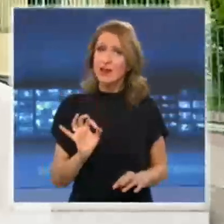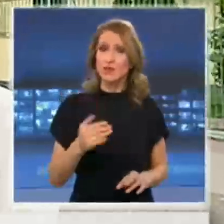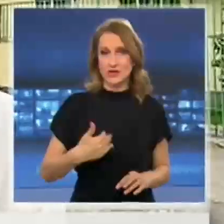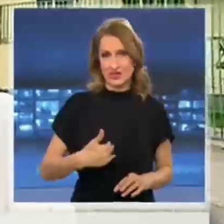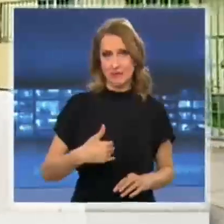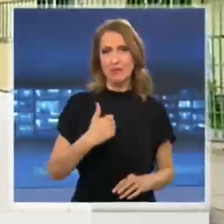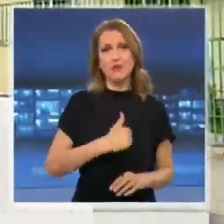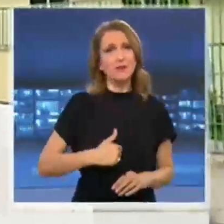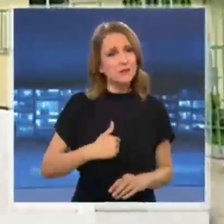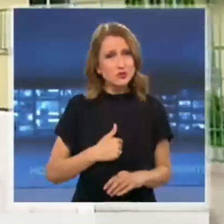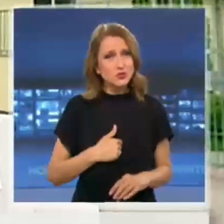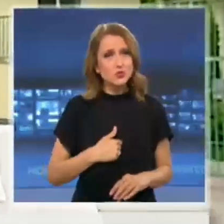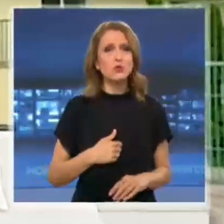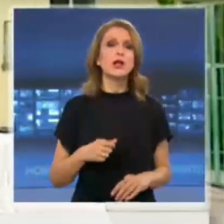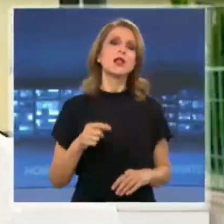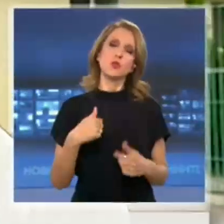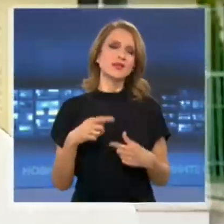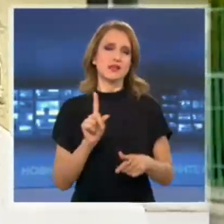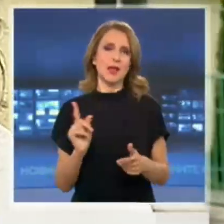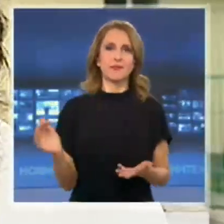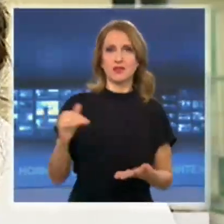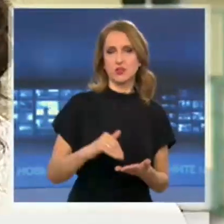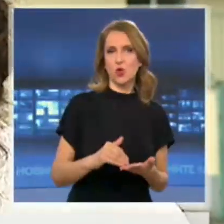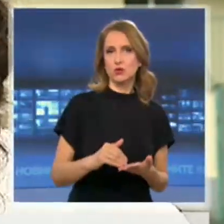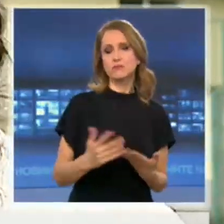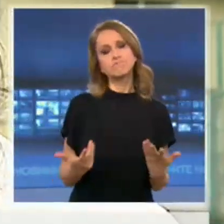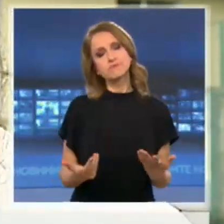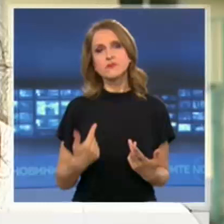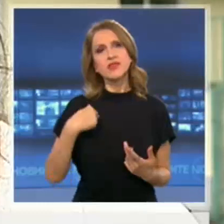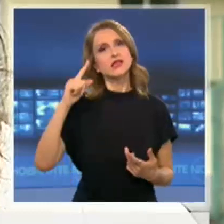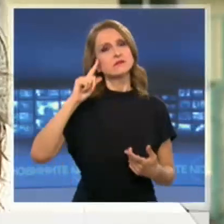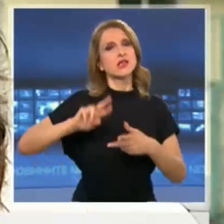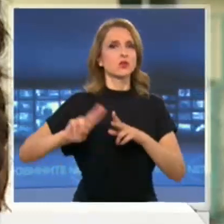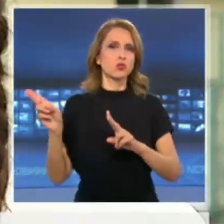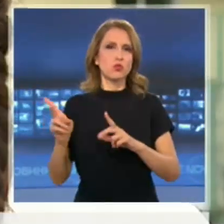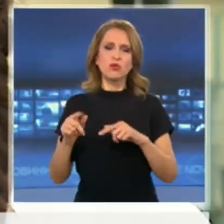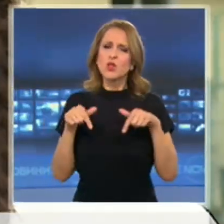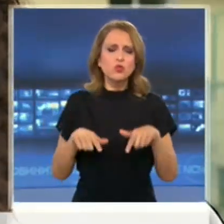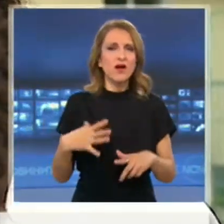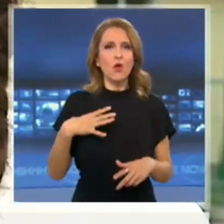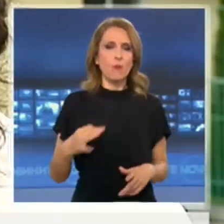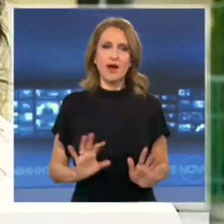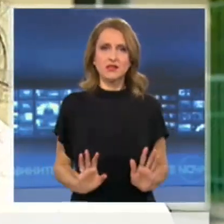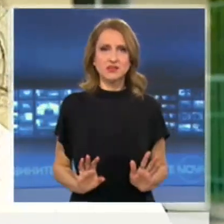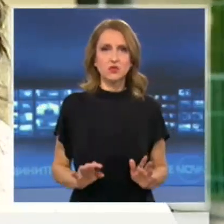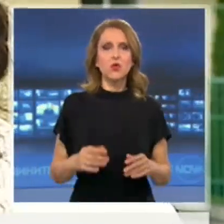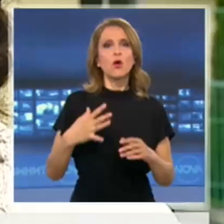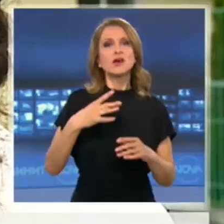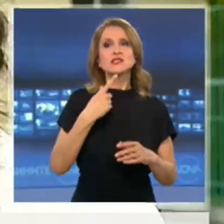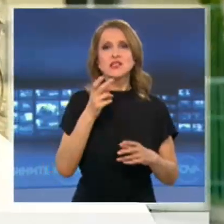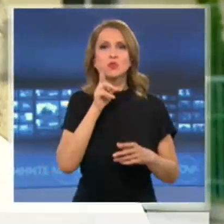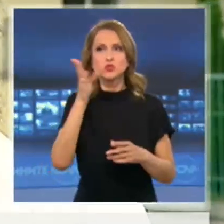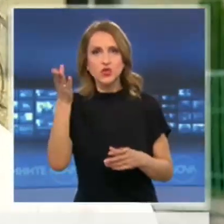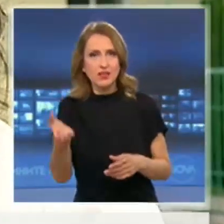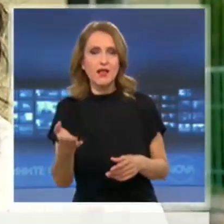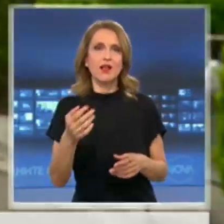повечето ми връзници, няма да присъствам, защото смятам, че това ще застраши не само моя живот, но и живота на учителите